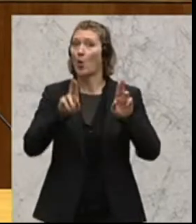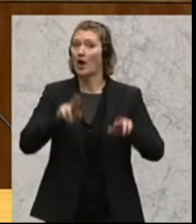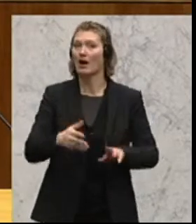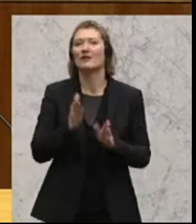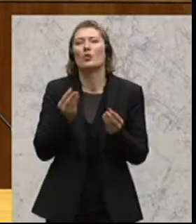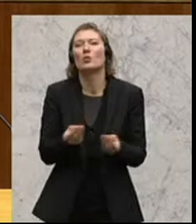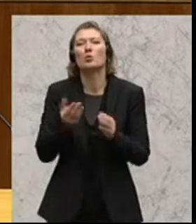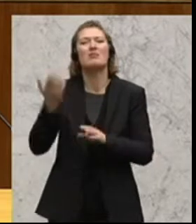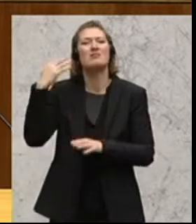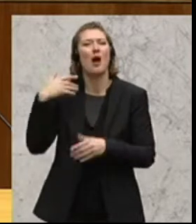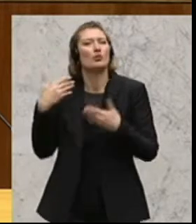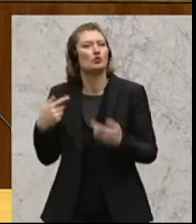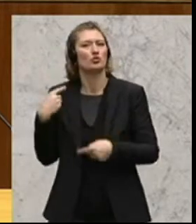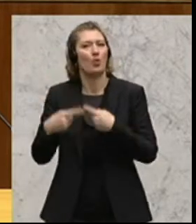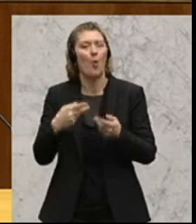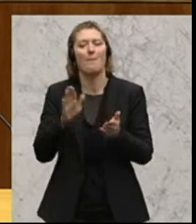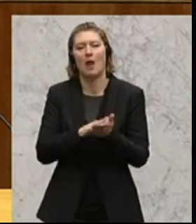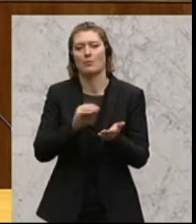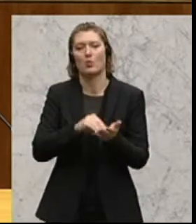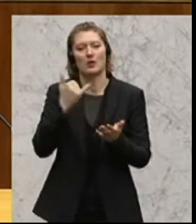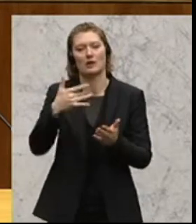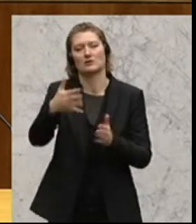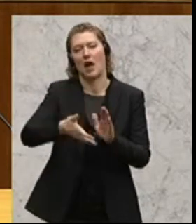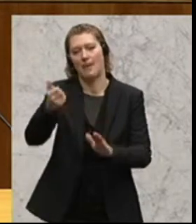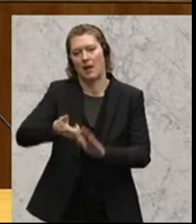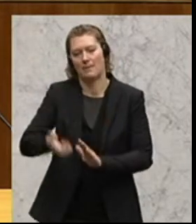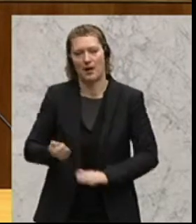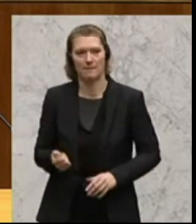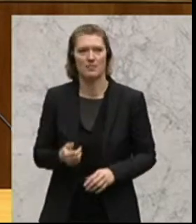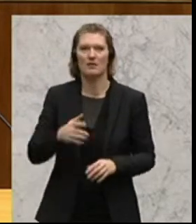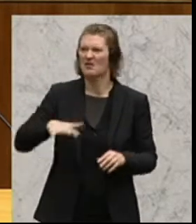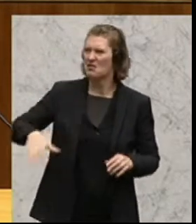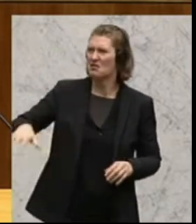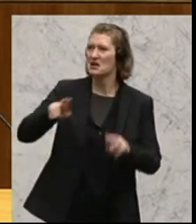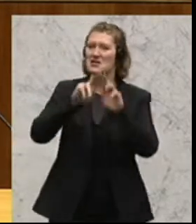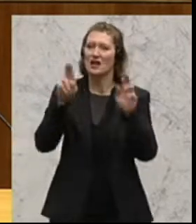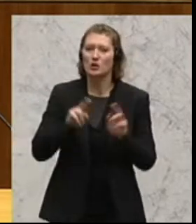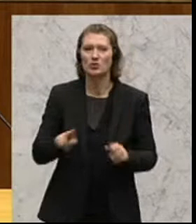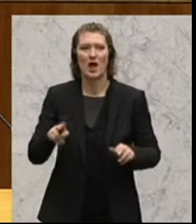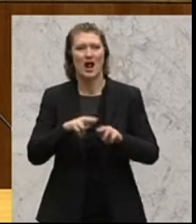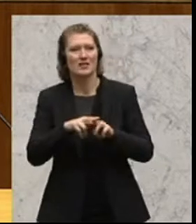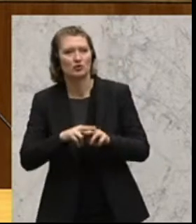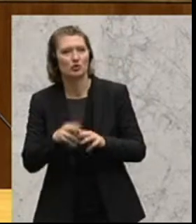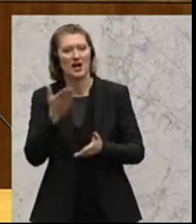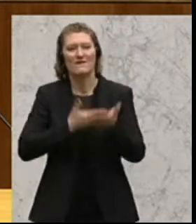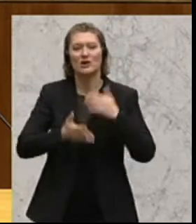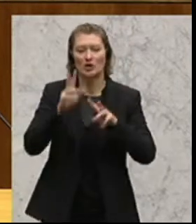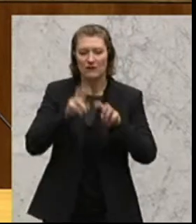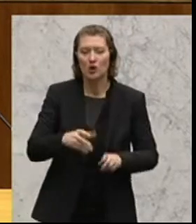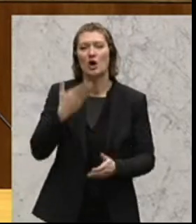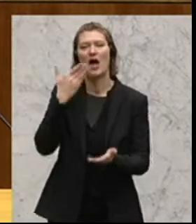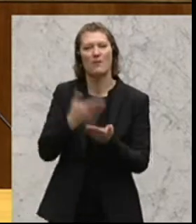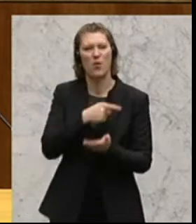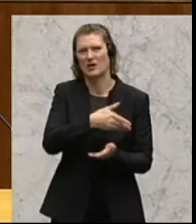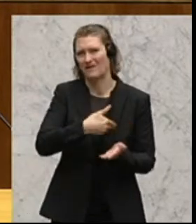historisch gewachsen sich entwickelt haben und wo eine Durchforstung von allen internationalen und nationalen Wirtschaftsforschern dringend empfohlen wird.